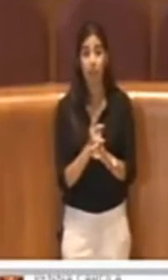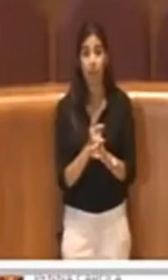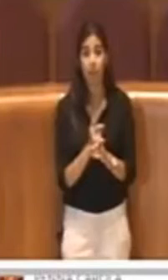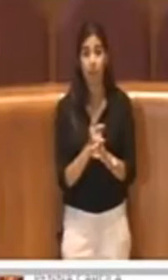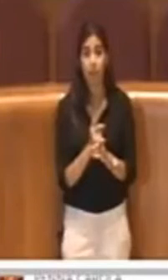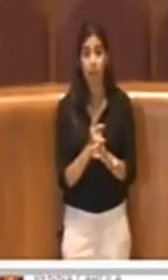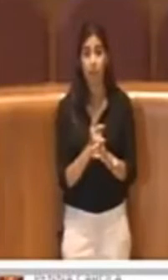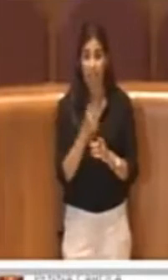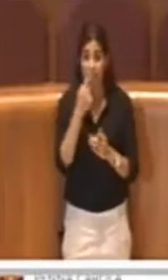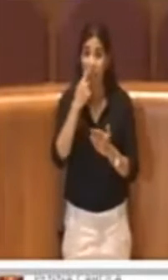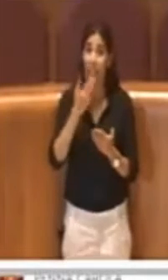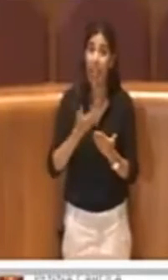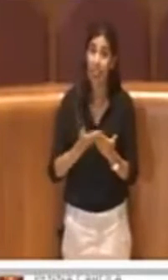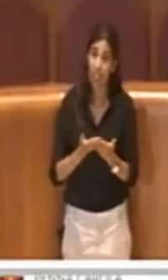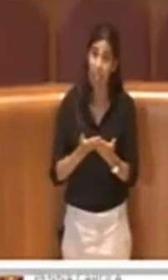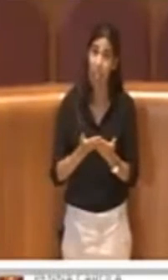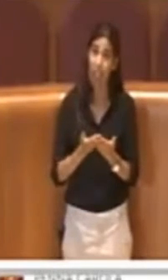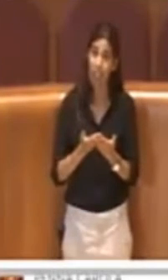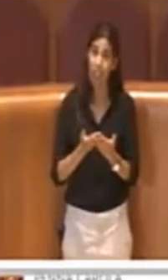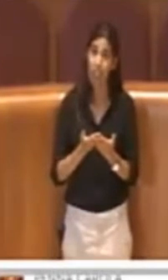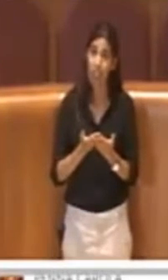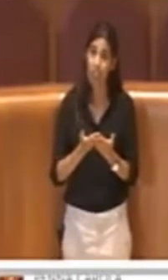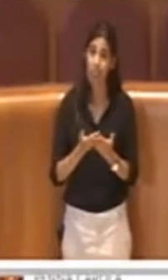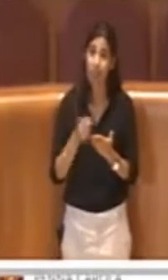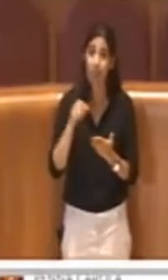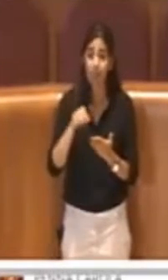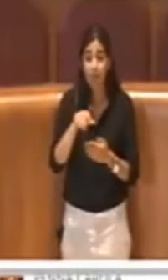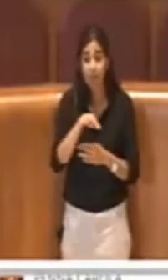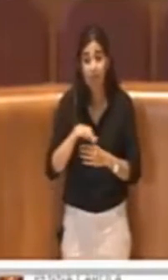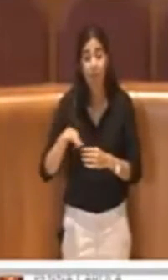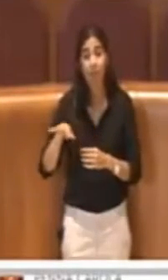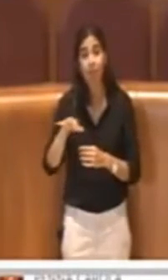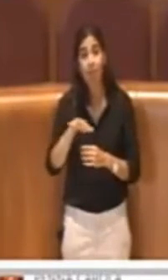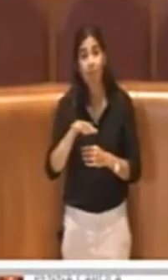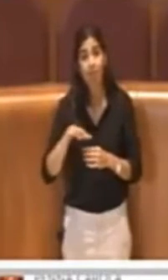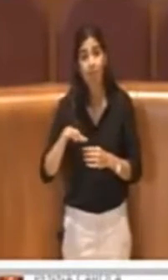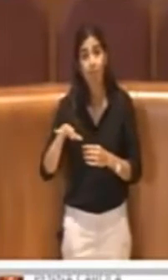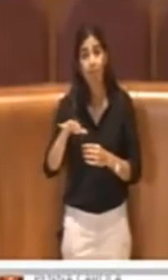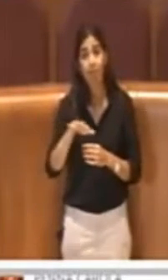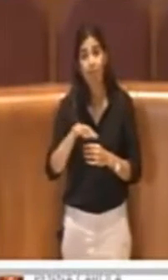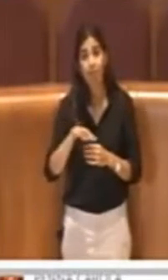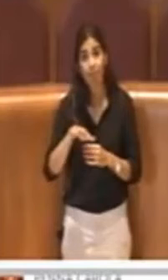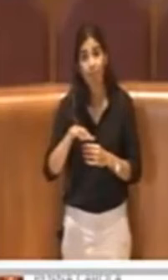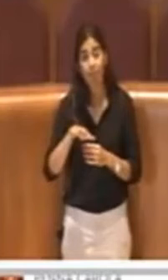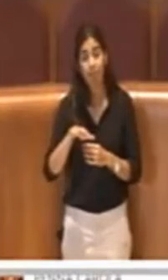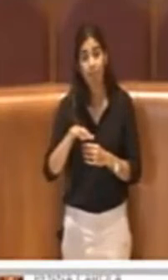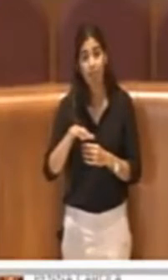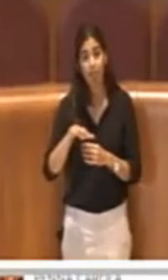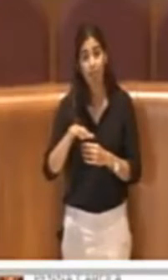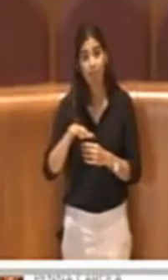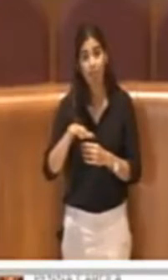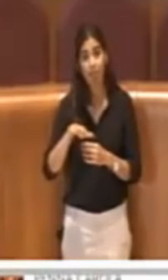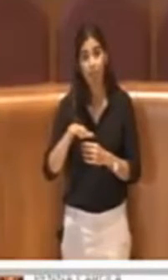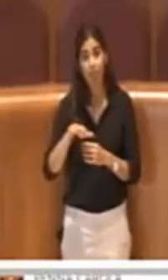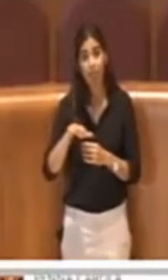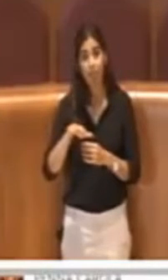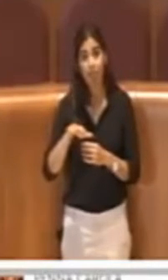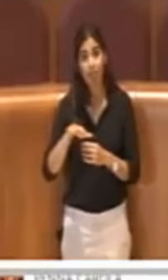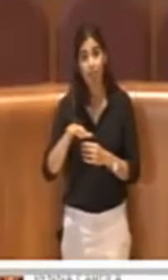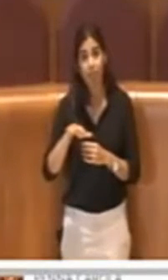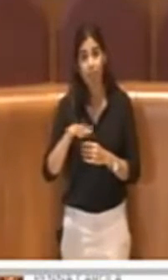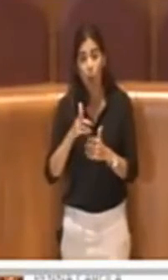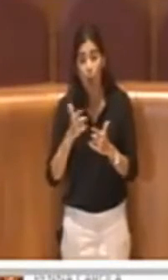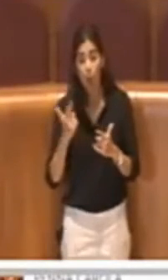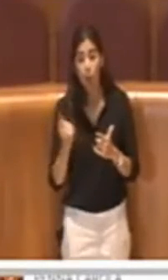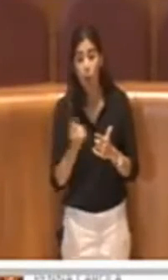fattibili e che comunque non incontrino il dissenso da parte dei